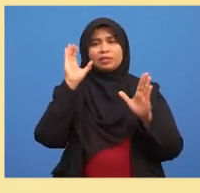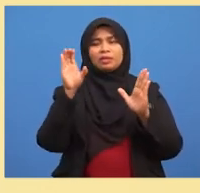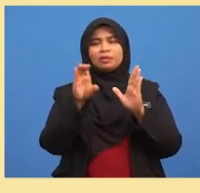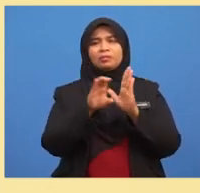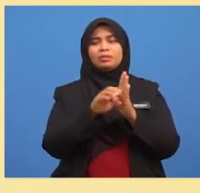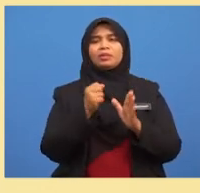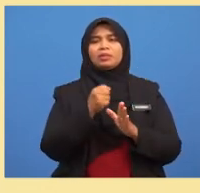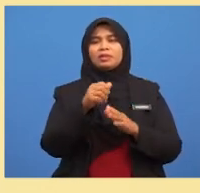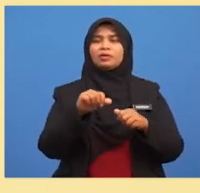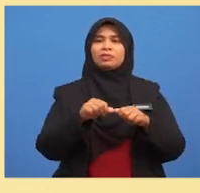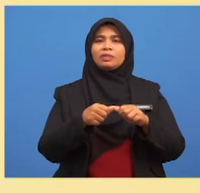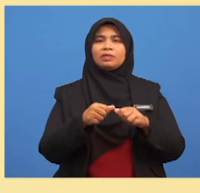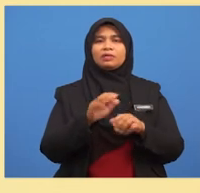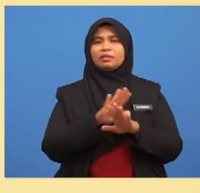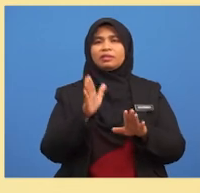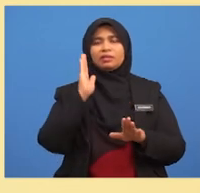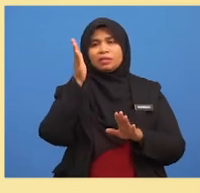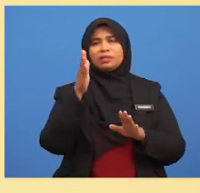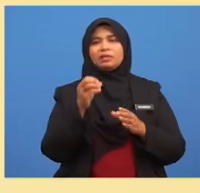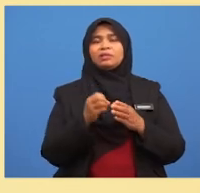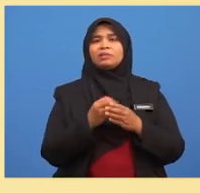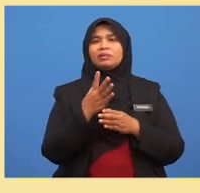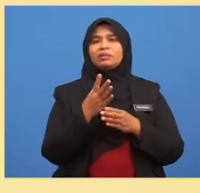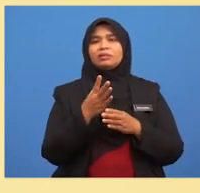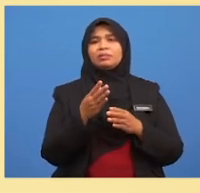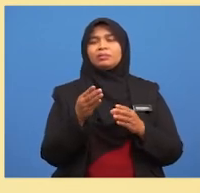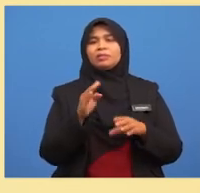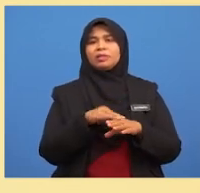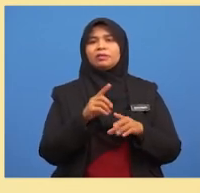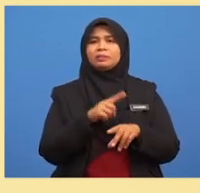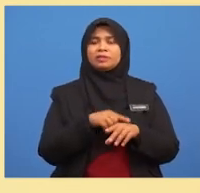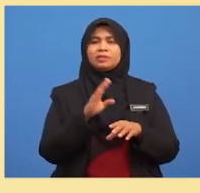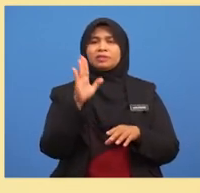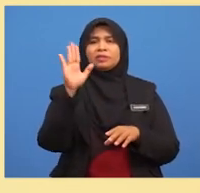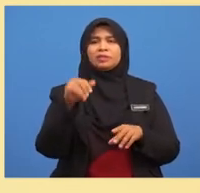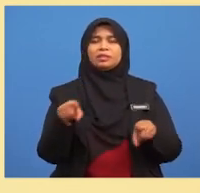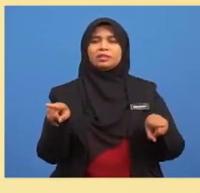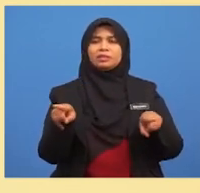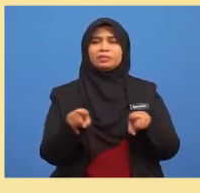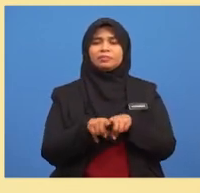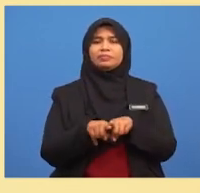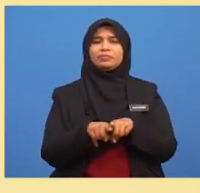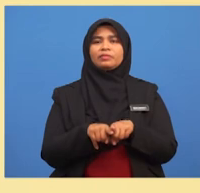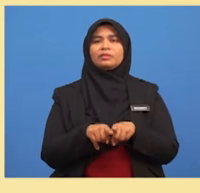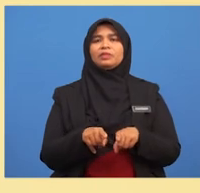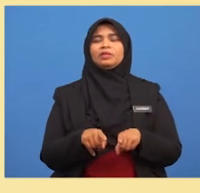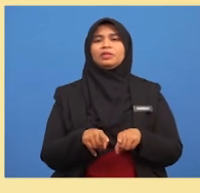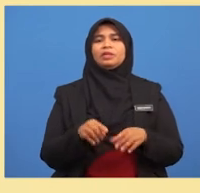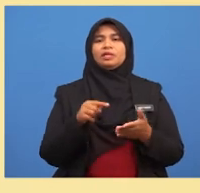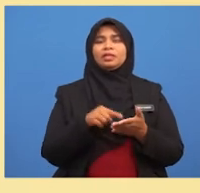mungkin muncul pada masa yang sama Keadaan ini menunjukkan bahawa